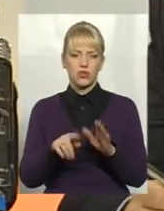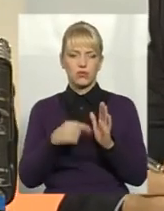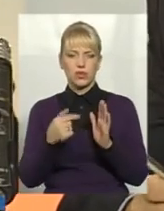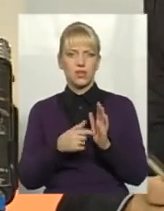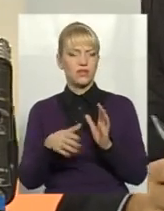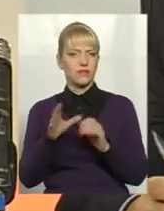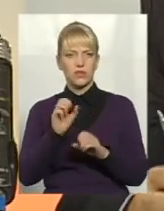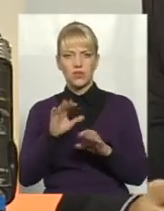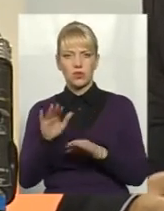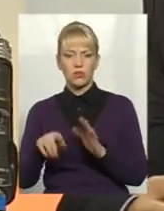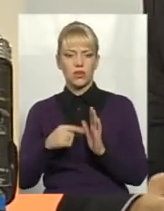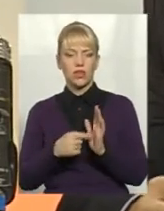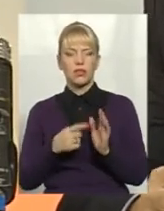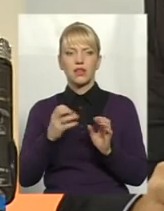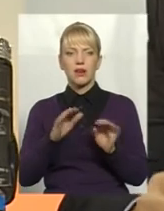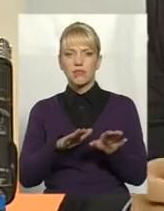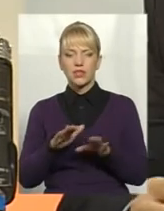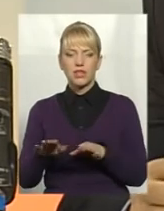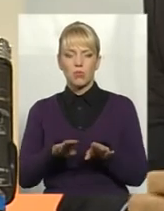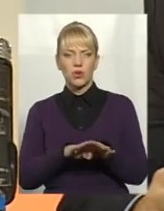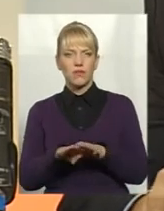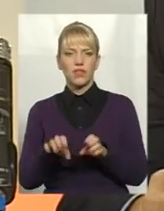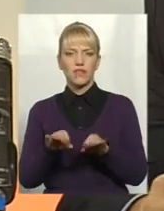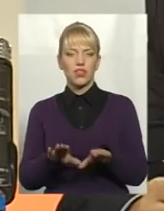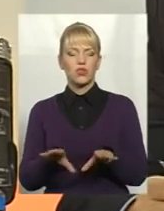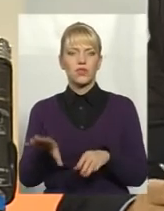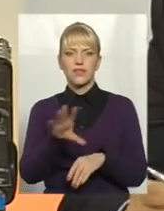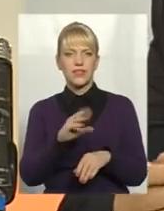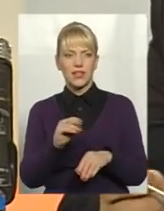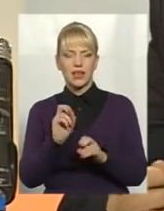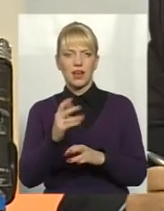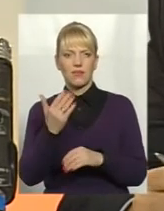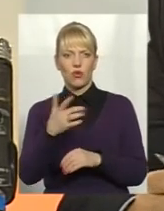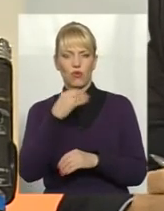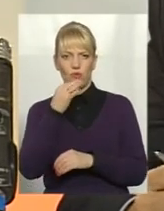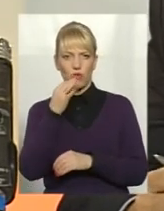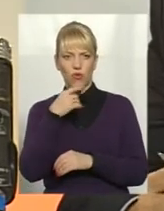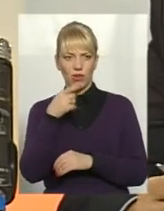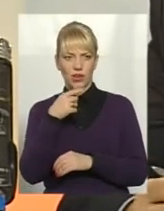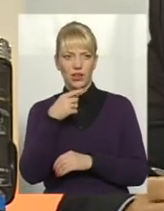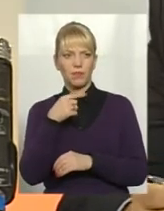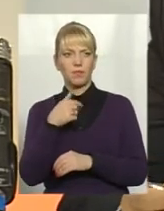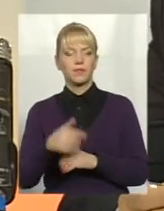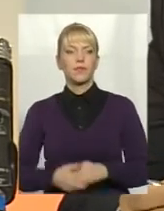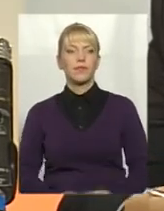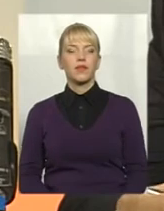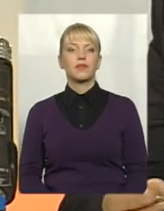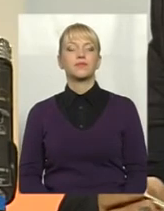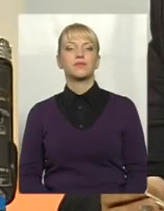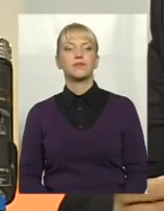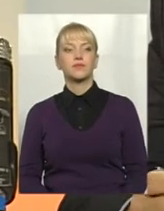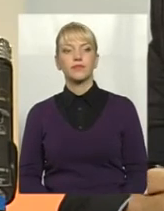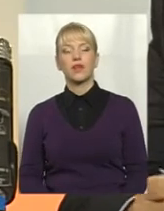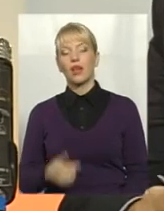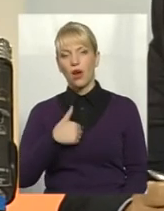питання. От на місцевому рівні вирішується все, так як ви кажете. От я хочу подякувати їм за те, що вони дійсно